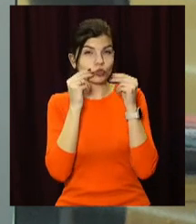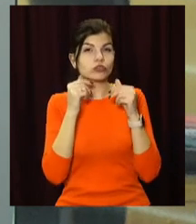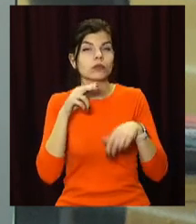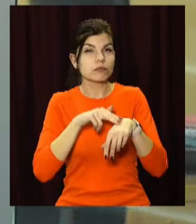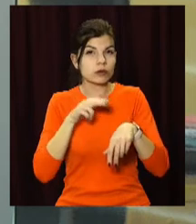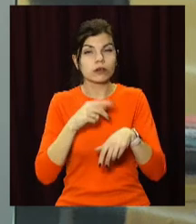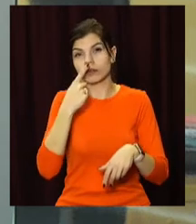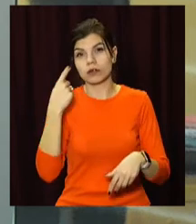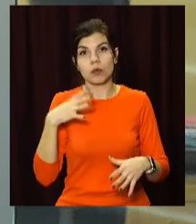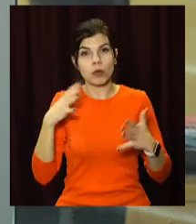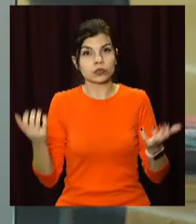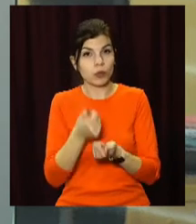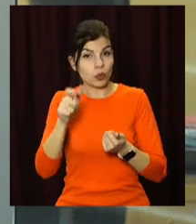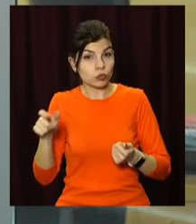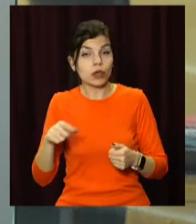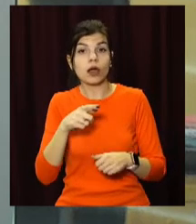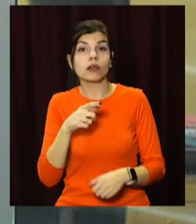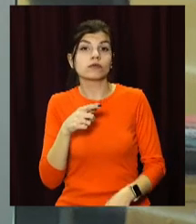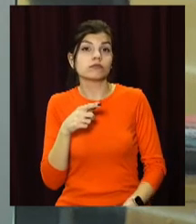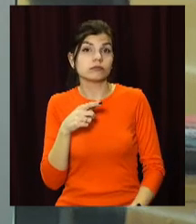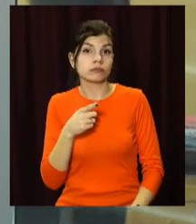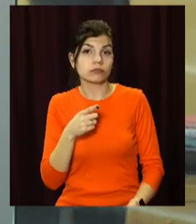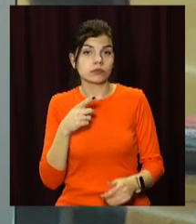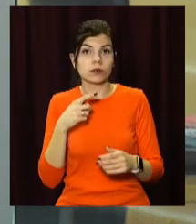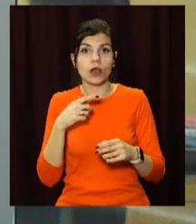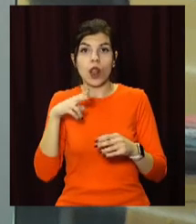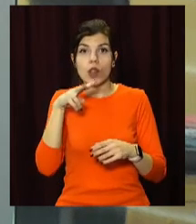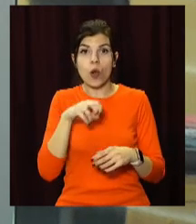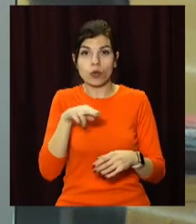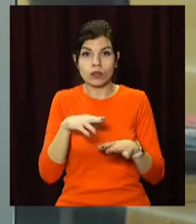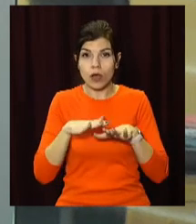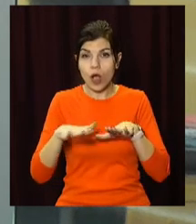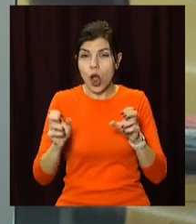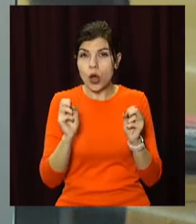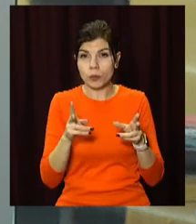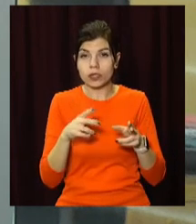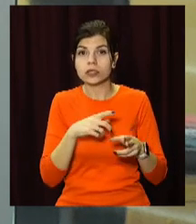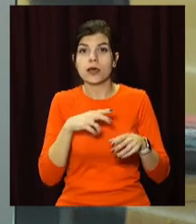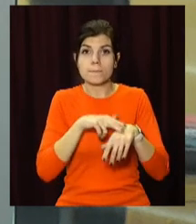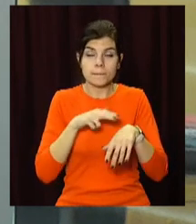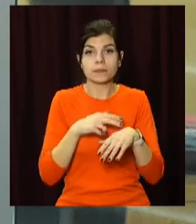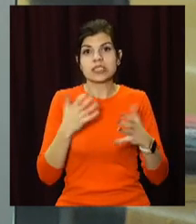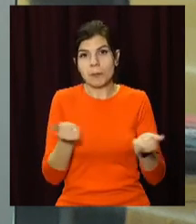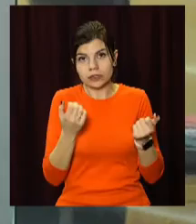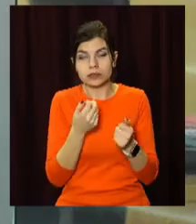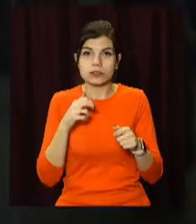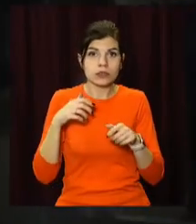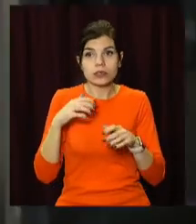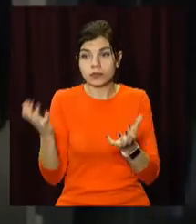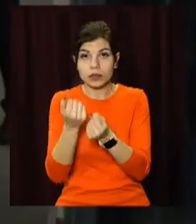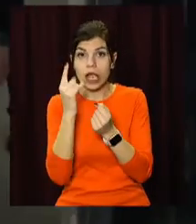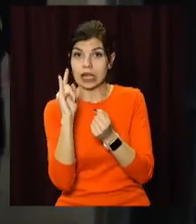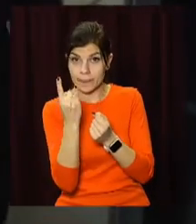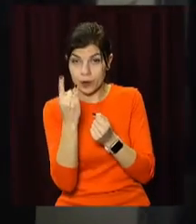понад тиждень тому. У той день правоохоронці максимально наблизились по льоду до потерпілих і спільними зусиллями врятували спочатку дитину,